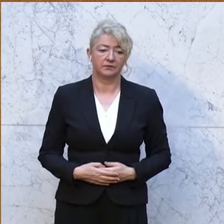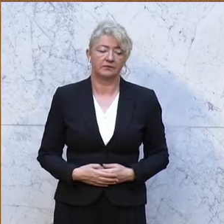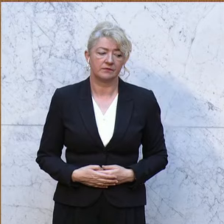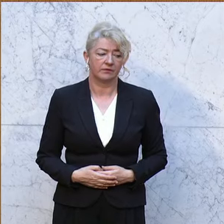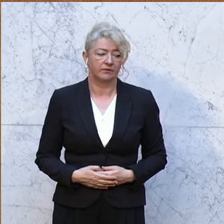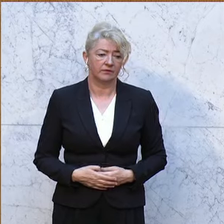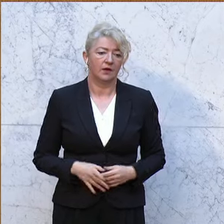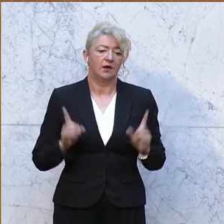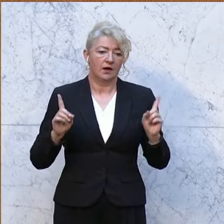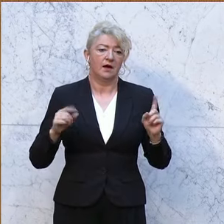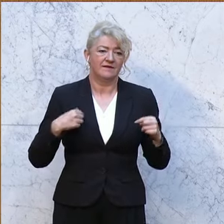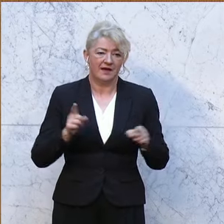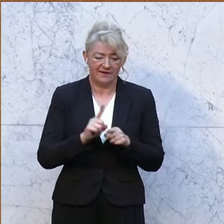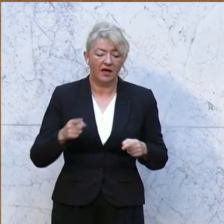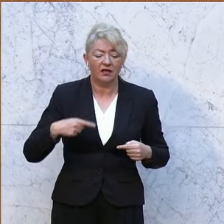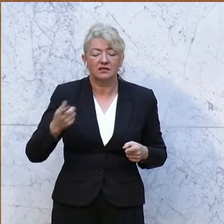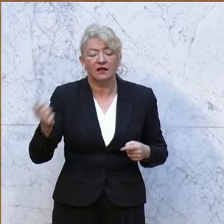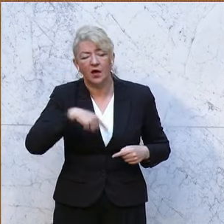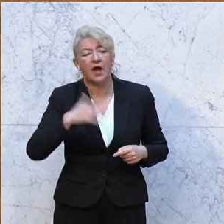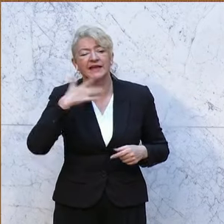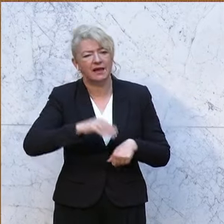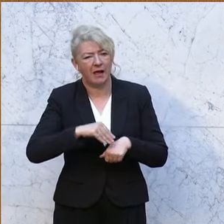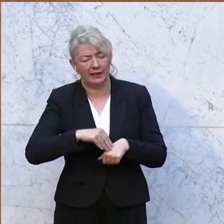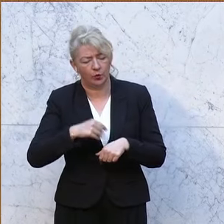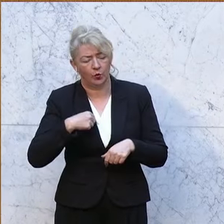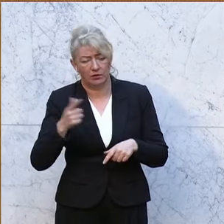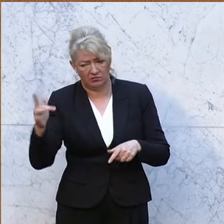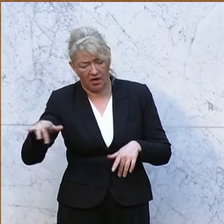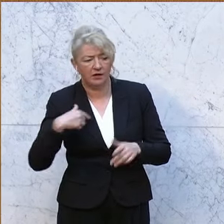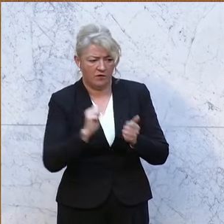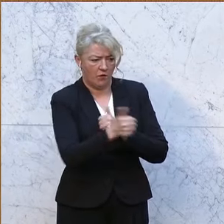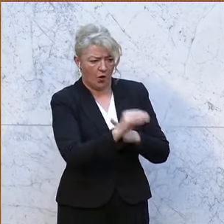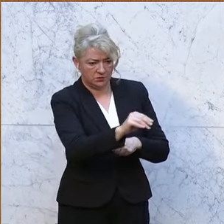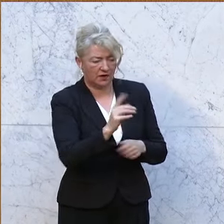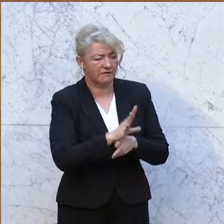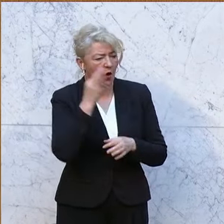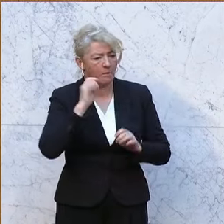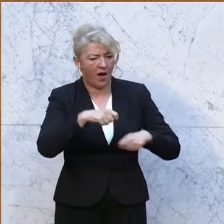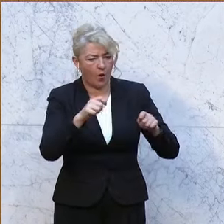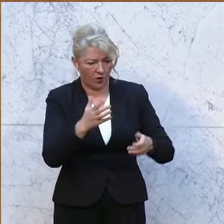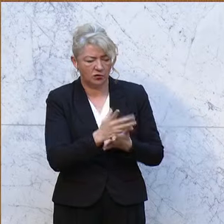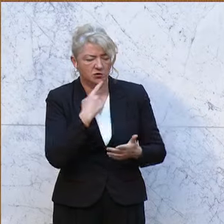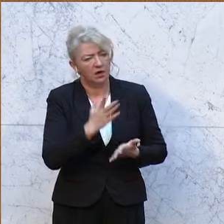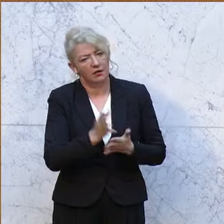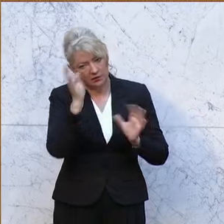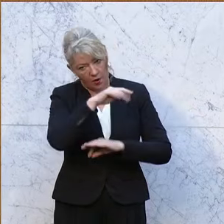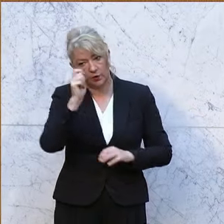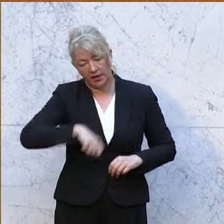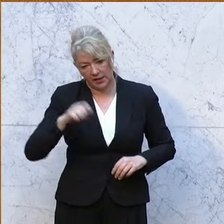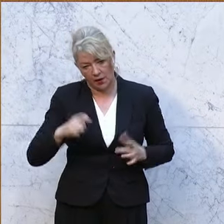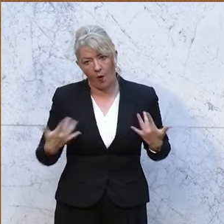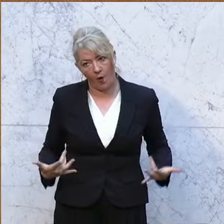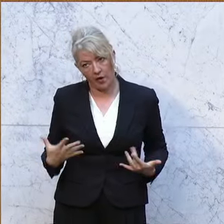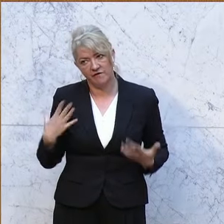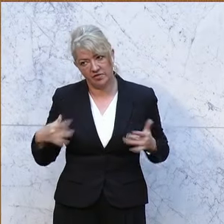Nur um gleich die kommenden Hitzemeldungen auch vorwegzunehmen. Frau Maurer hat uns eh schon ein gesagt, ein paar traurige Rekorde, die wir auch heuer schon